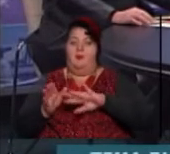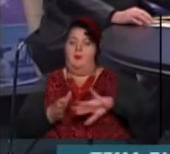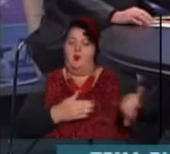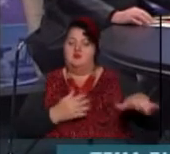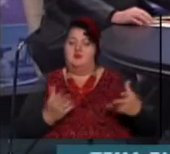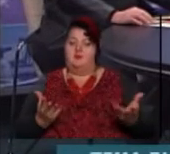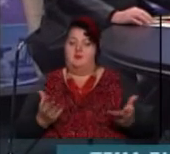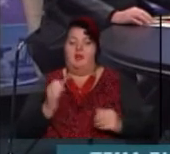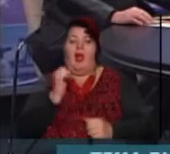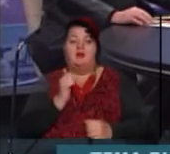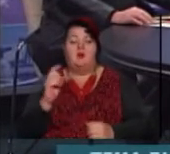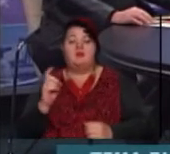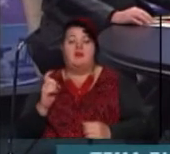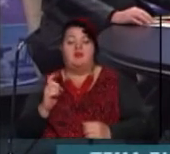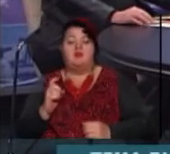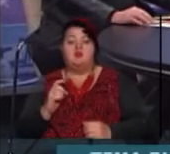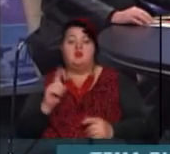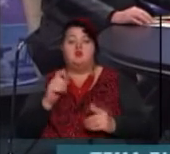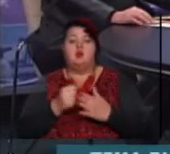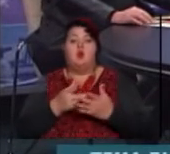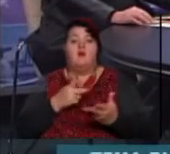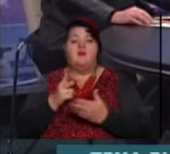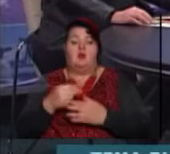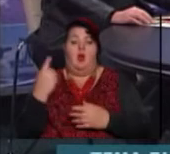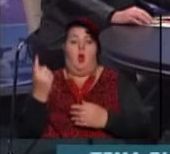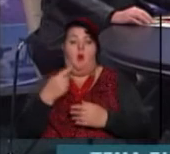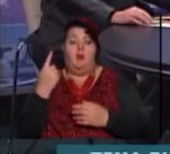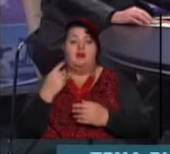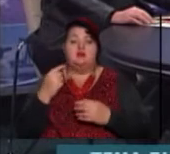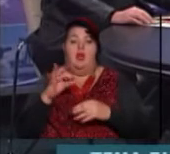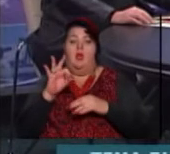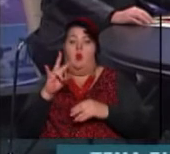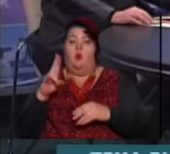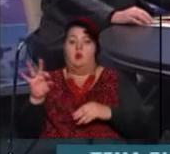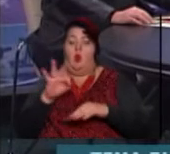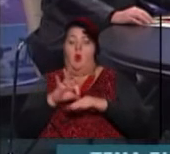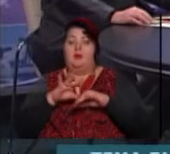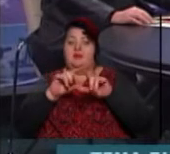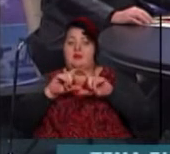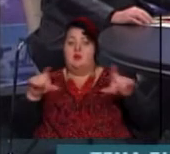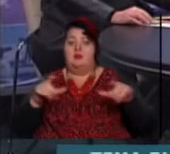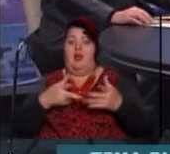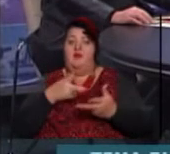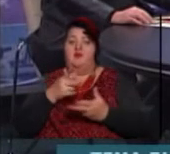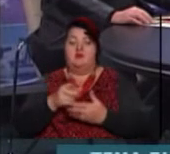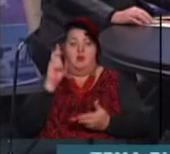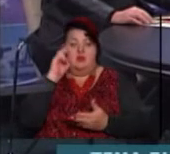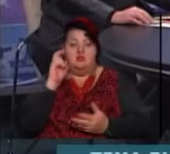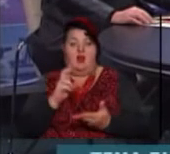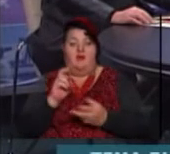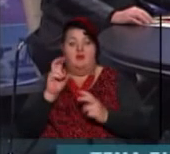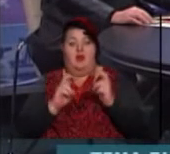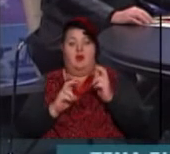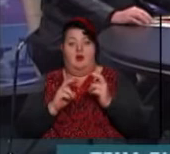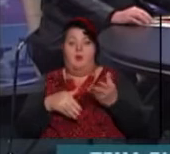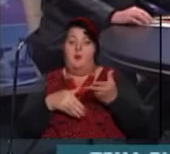Іванович, щодо фінансування. Обласний енкологічний диспансер фінансує на даний момент? Це державна підтримка, міська